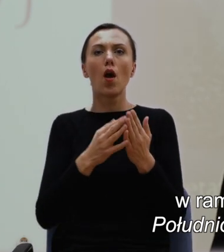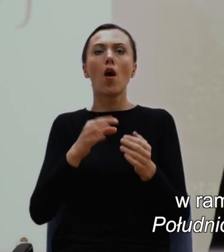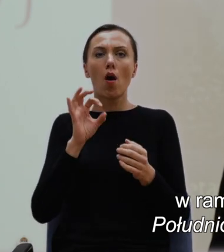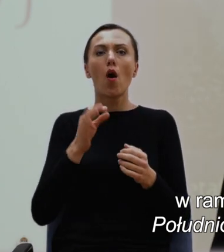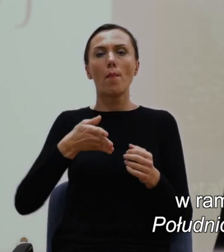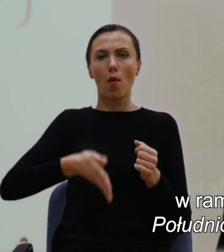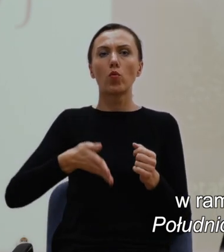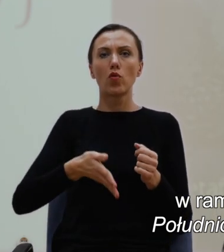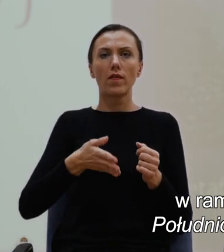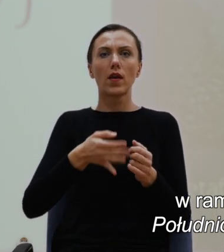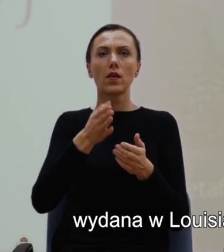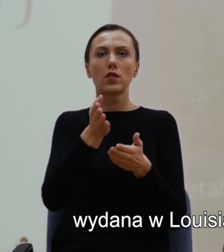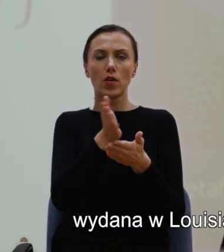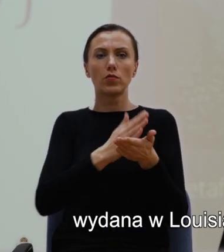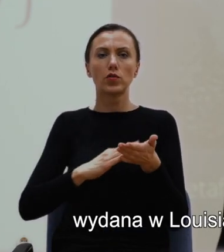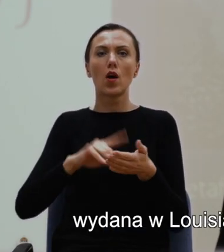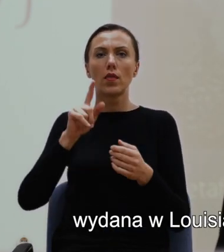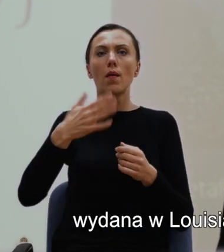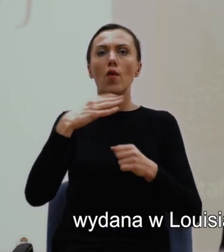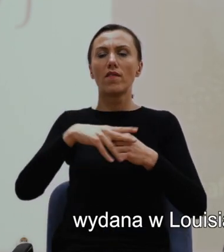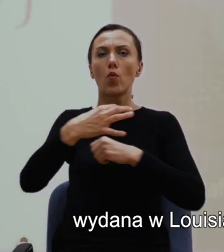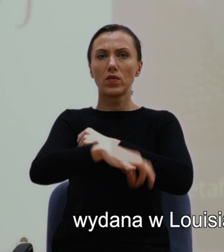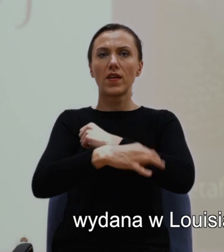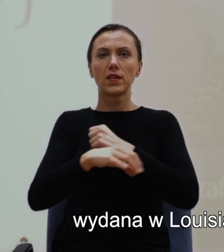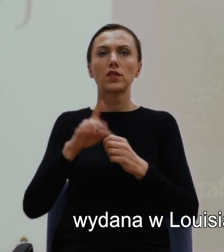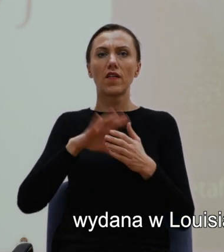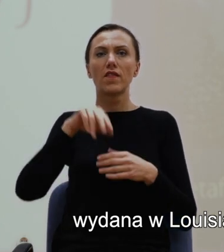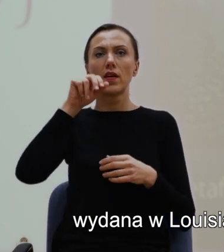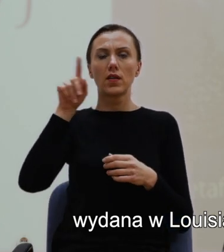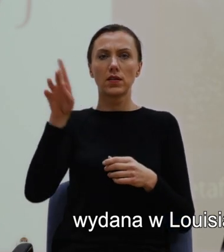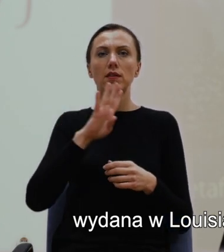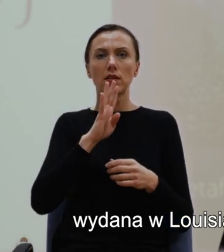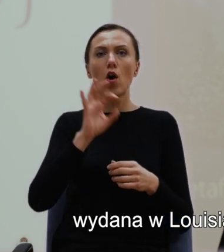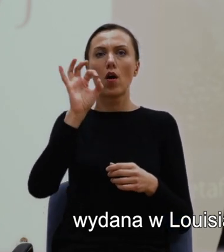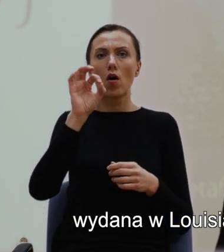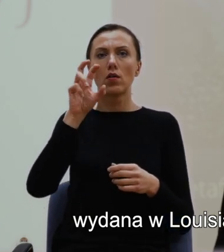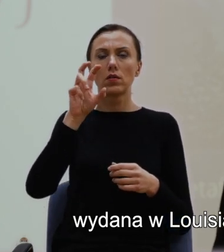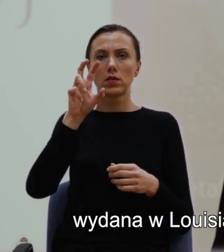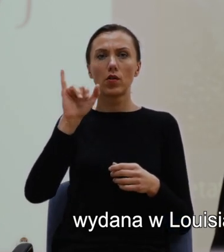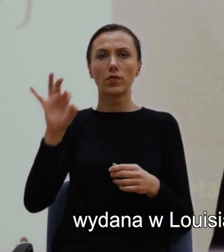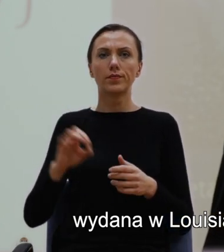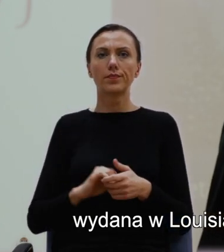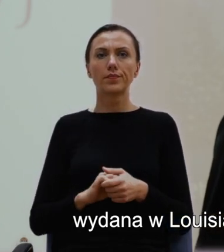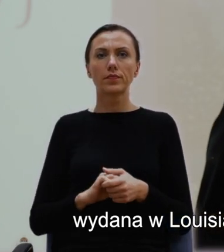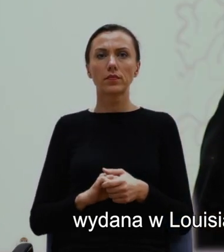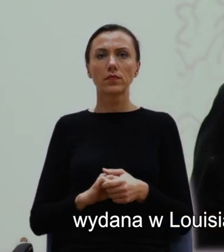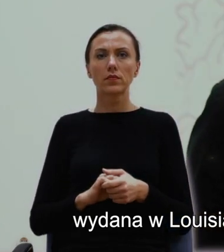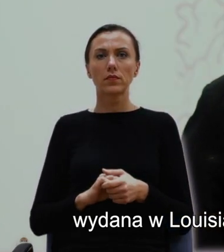Hiperbole, Southern Hyperbole, wydana w Louisiana State University Press w maju 2020 roku.